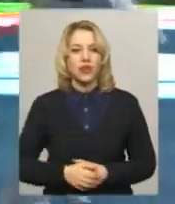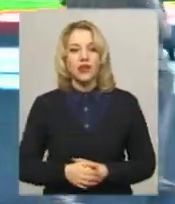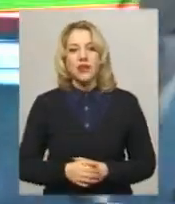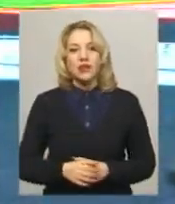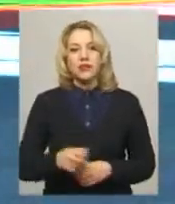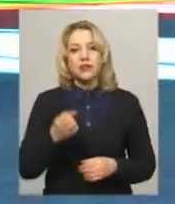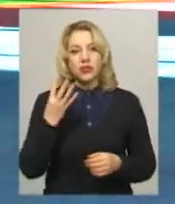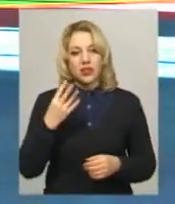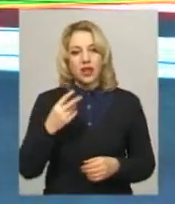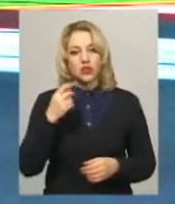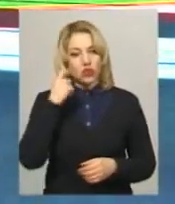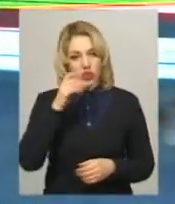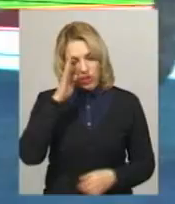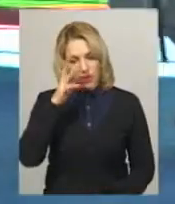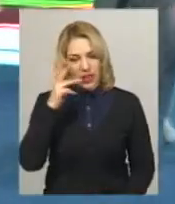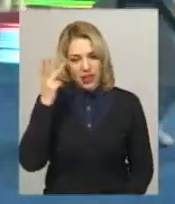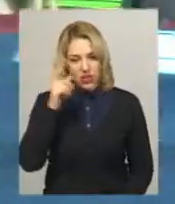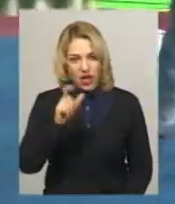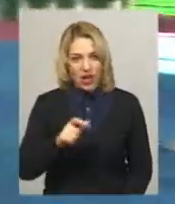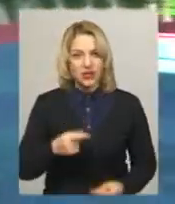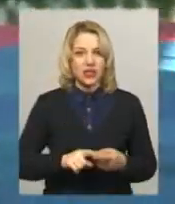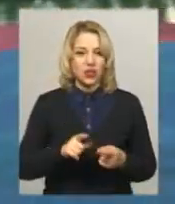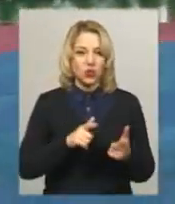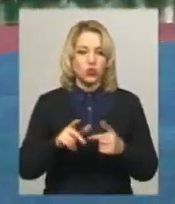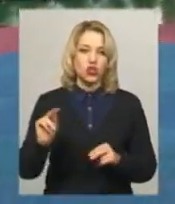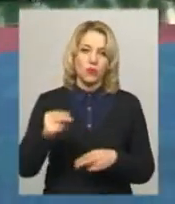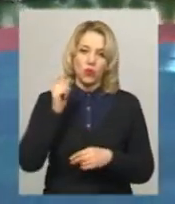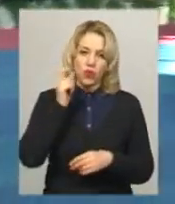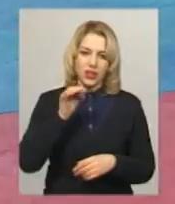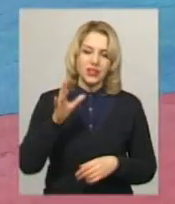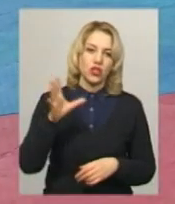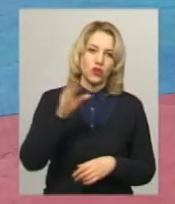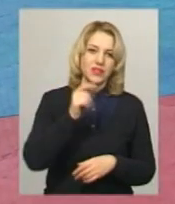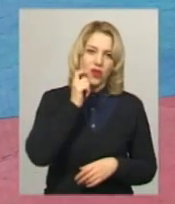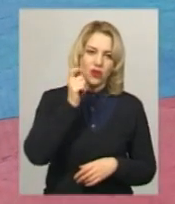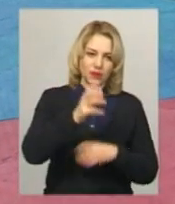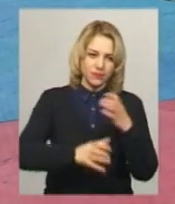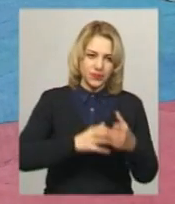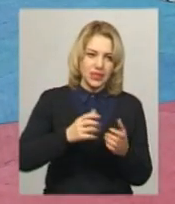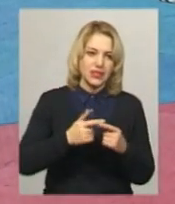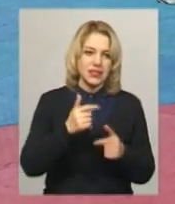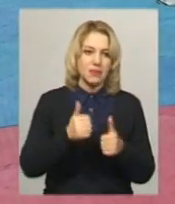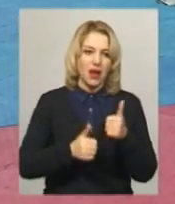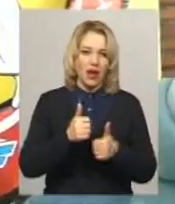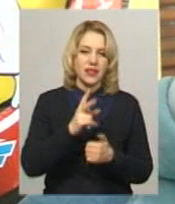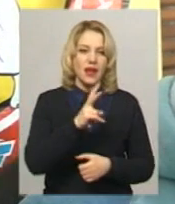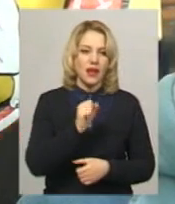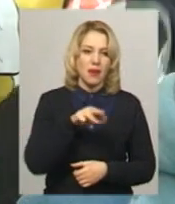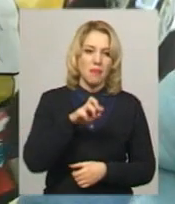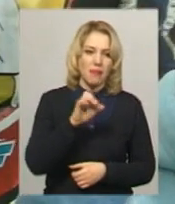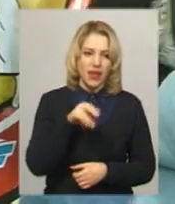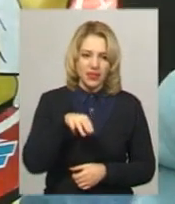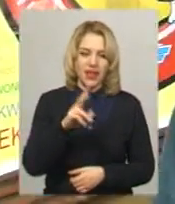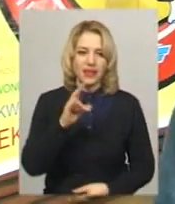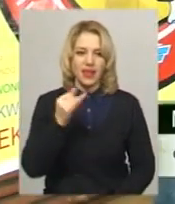хмельничанин Макета Вільчук готується і до чемпіонату України, і до всеукраїнських змагань комбат геймс. Спортсмен каже, от хеквандистів Хмельницької області є реальні